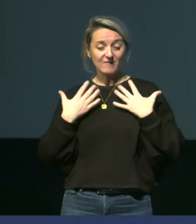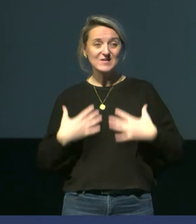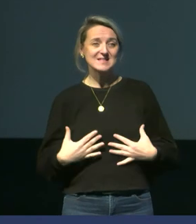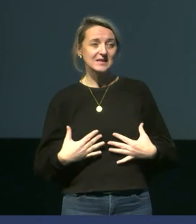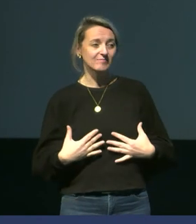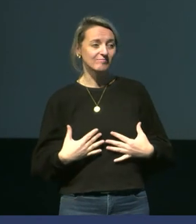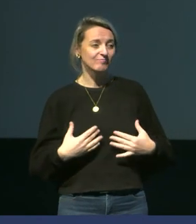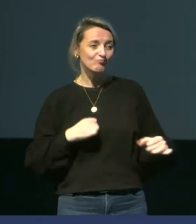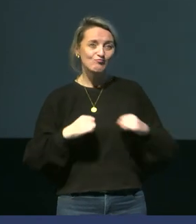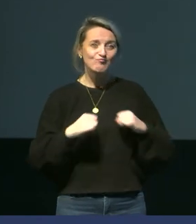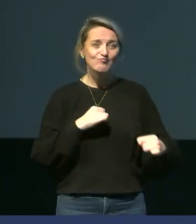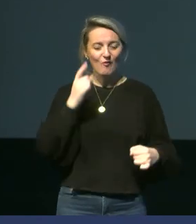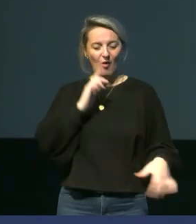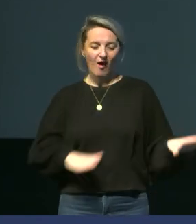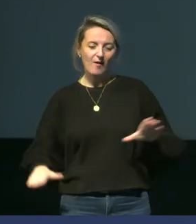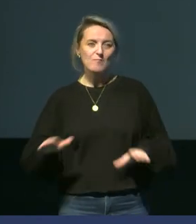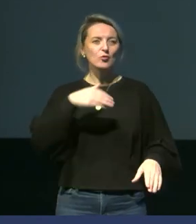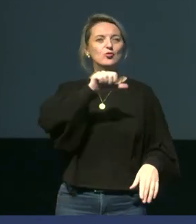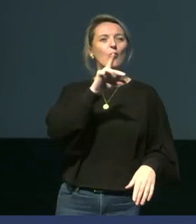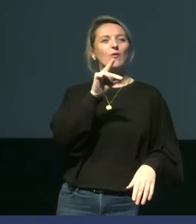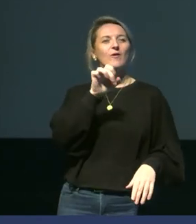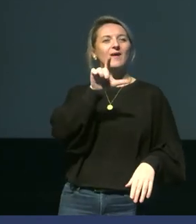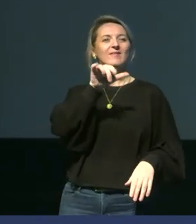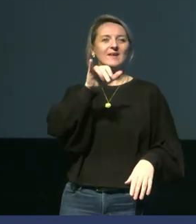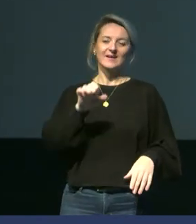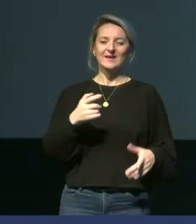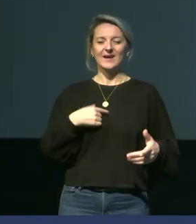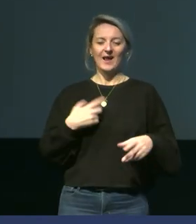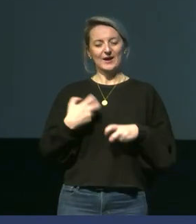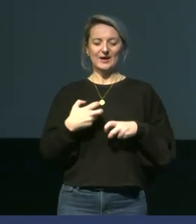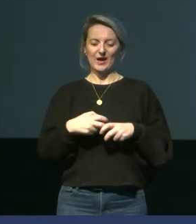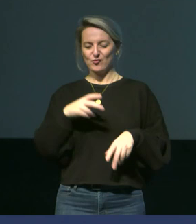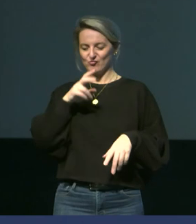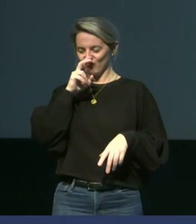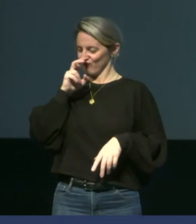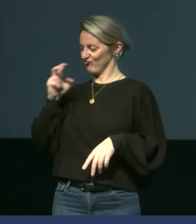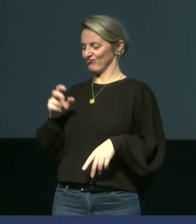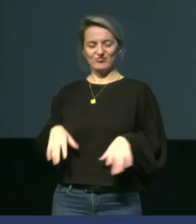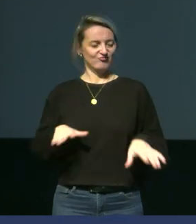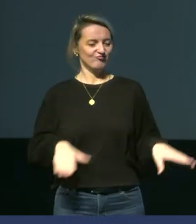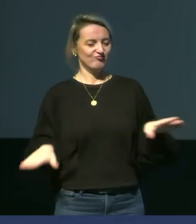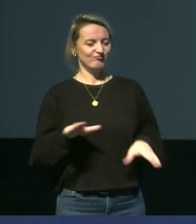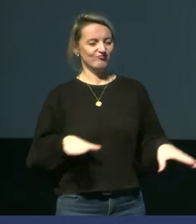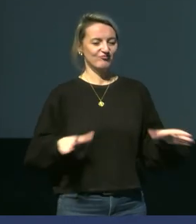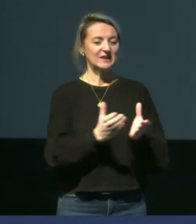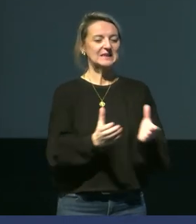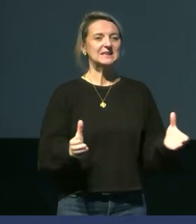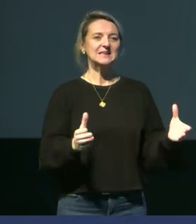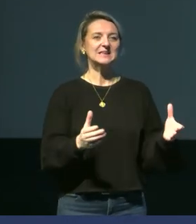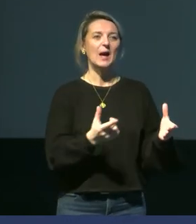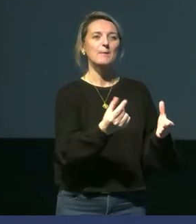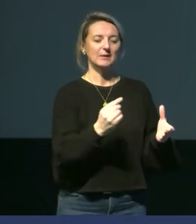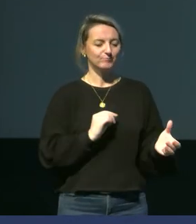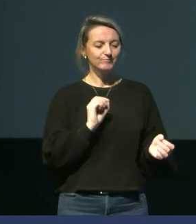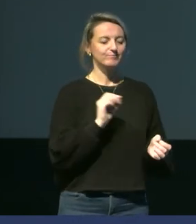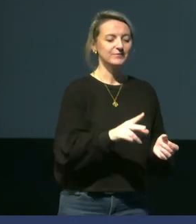vous avez un individu manchot à délit qui ramène fièrement son caillou sur son nid à son partenaire et il se trouve que l'un de ces individus